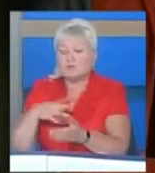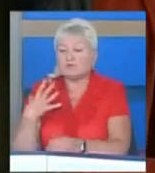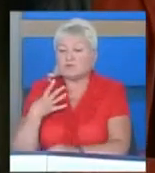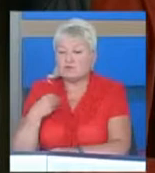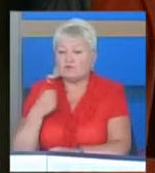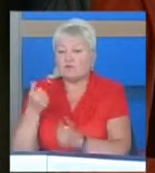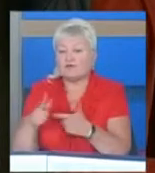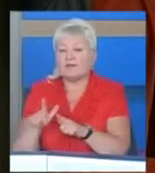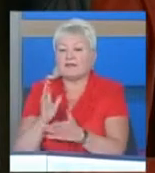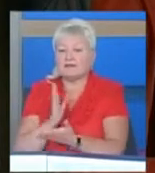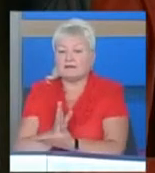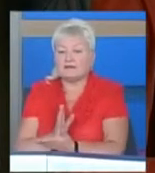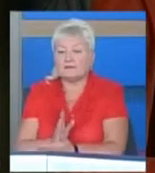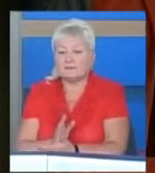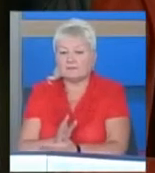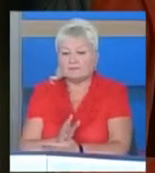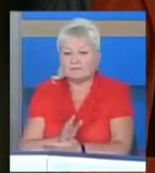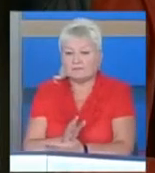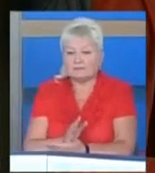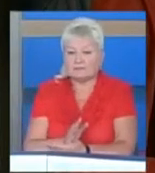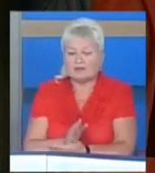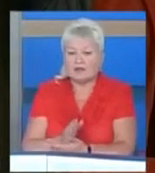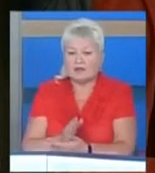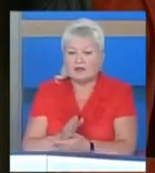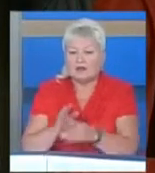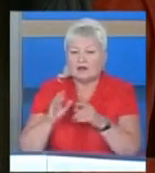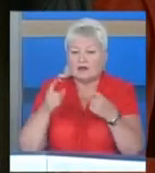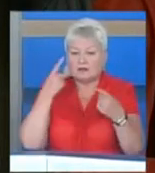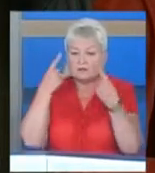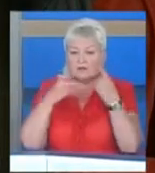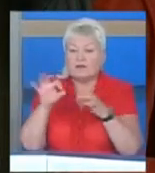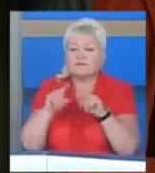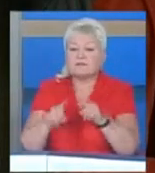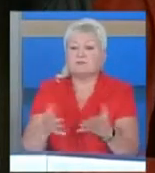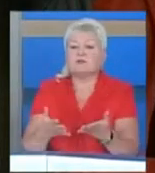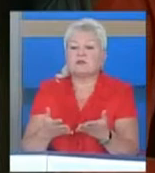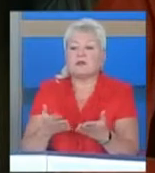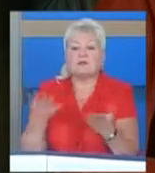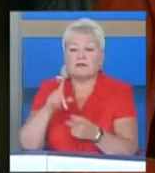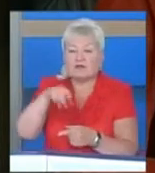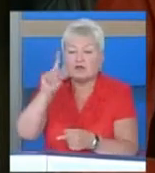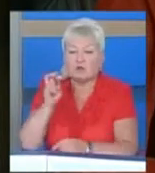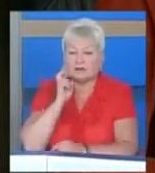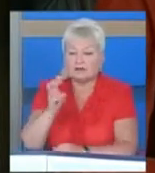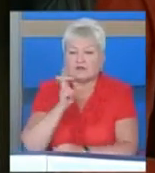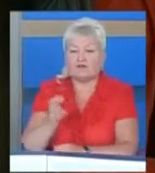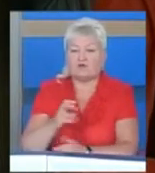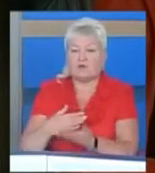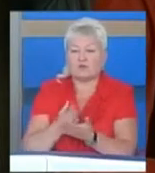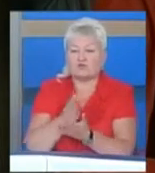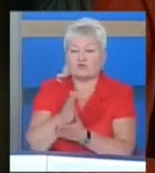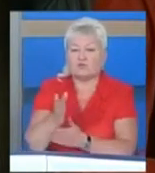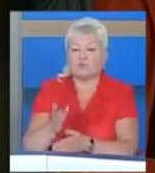інформація про те, через скільки який номер трамвайного маршруту прийде.